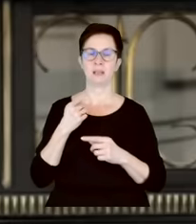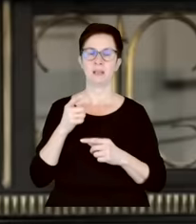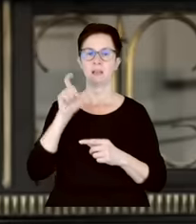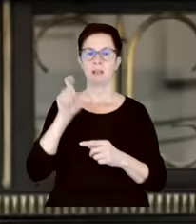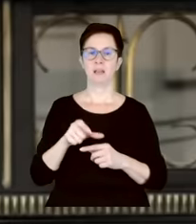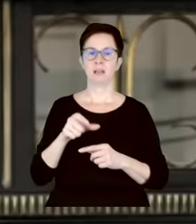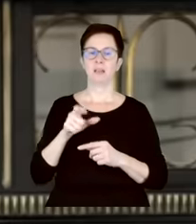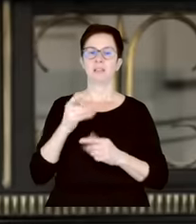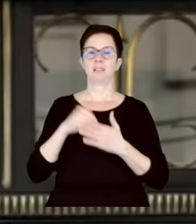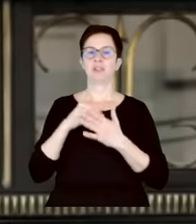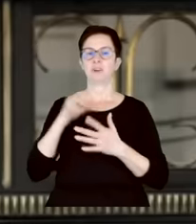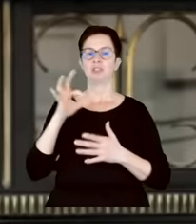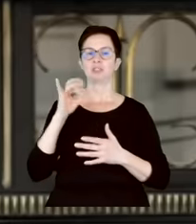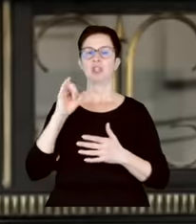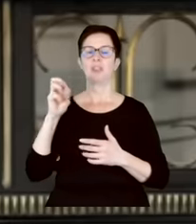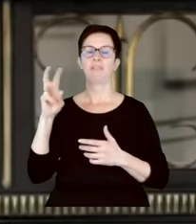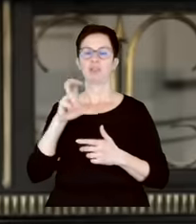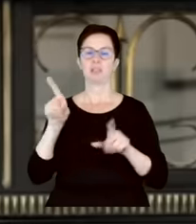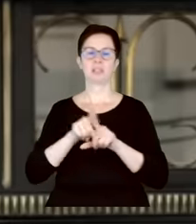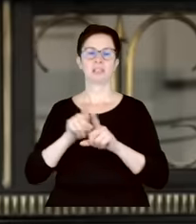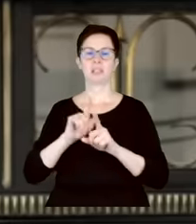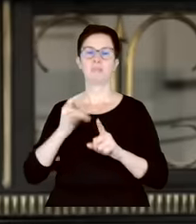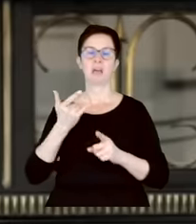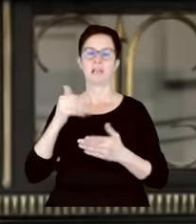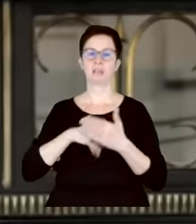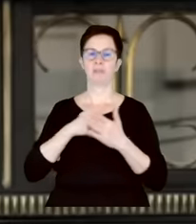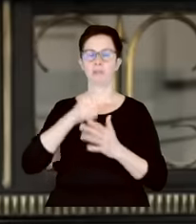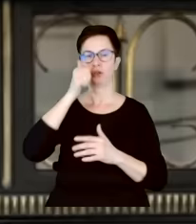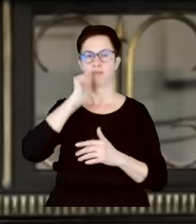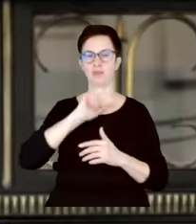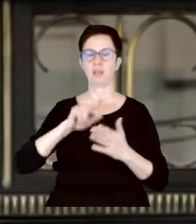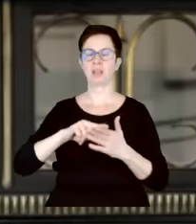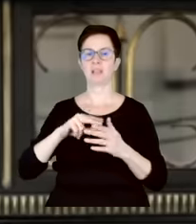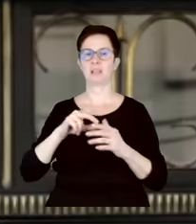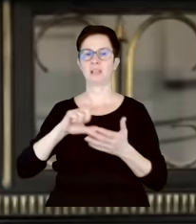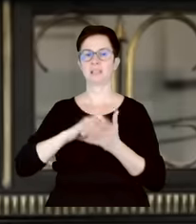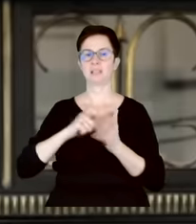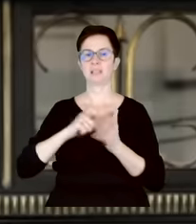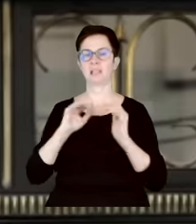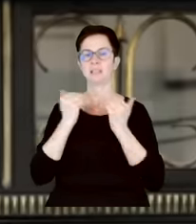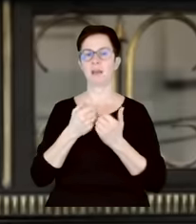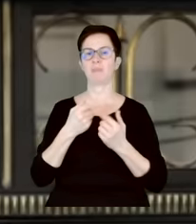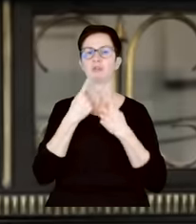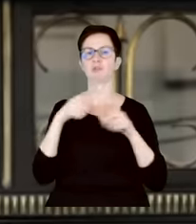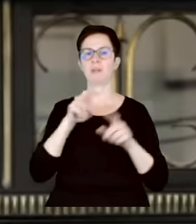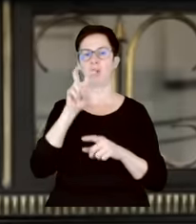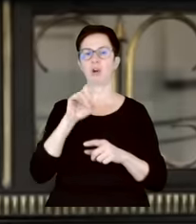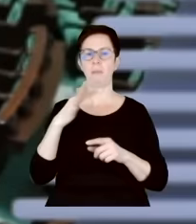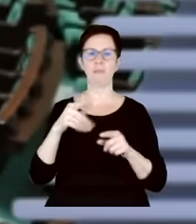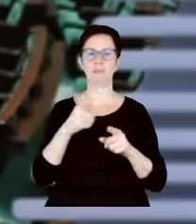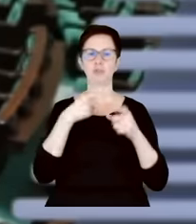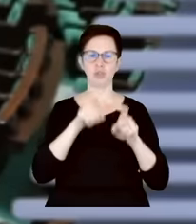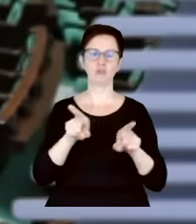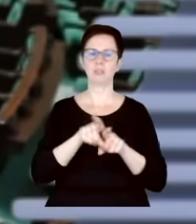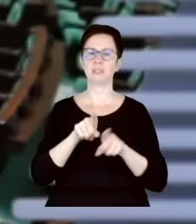więcej było na tym samym poziomie jak wczoraj to jego zachowanie na sali sejmowej, jak siedział podczas śpiewania hymnu. To jest ten sam poziom. Szanowny panie, to